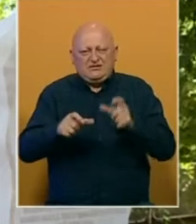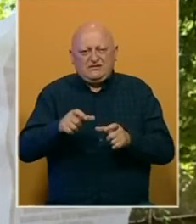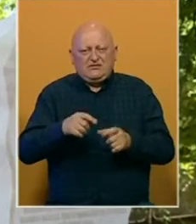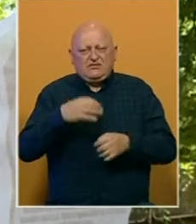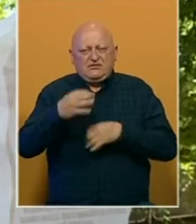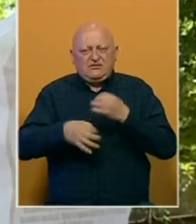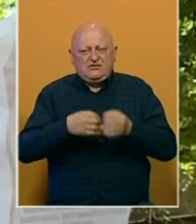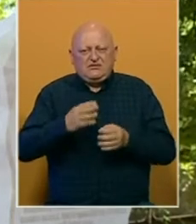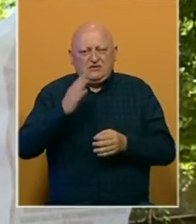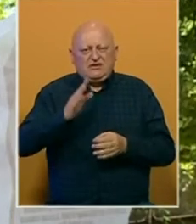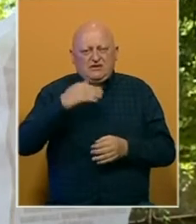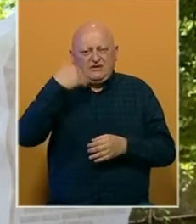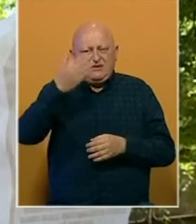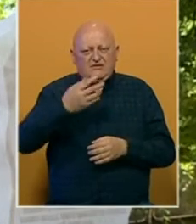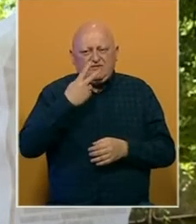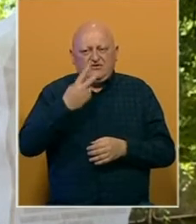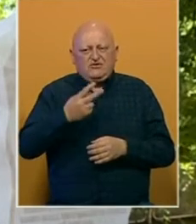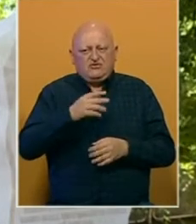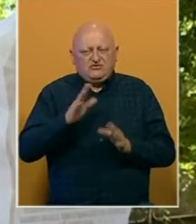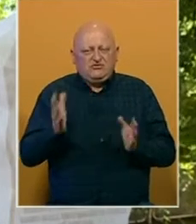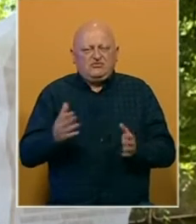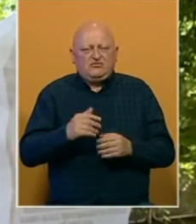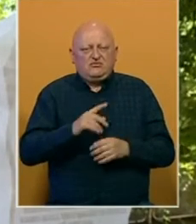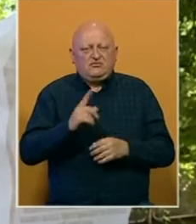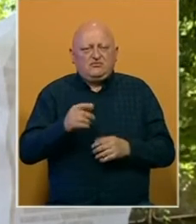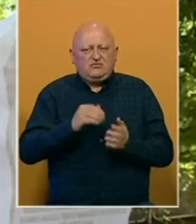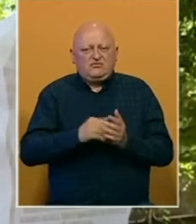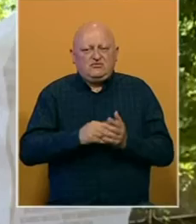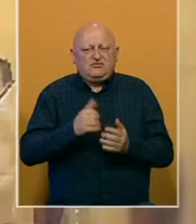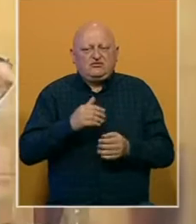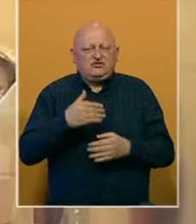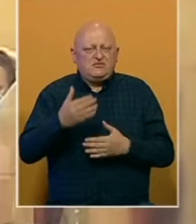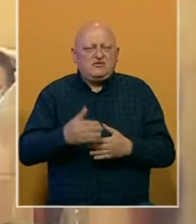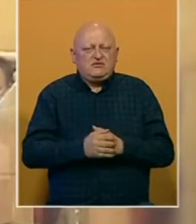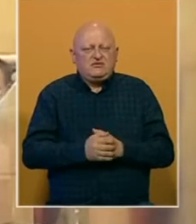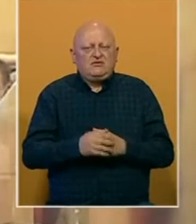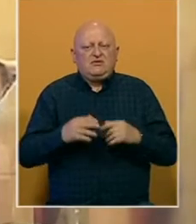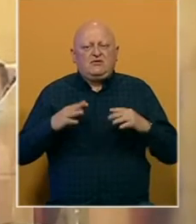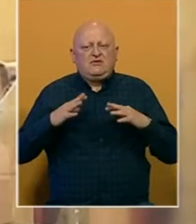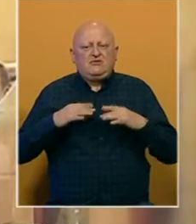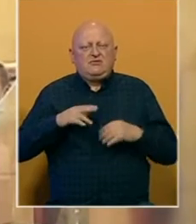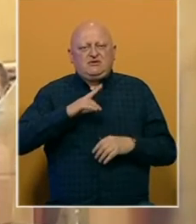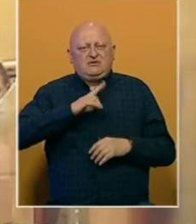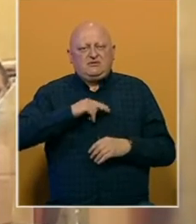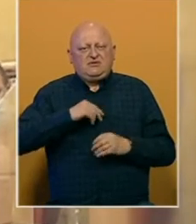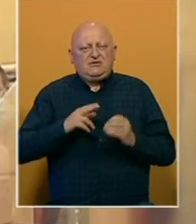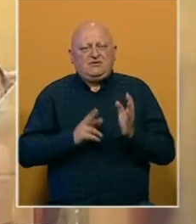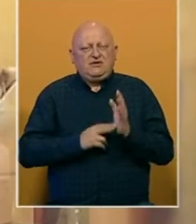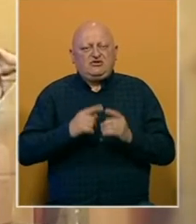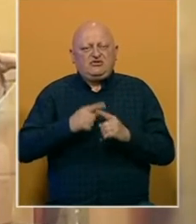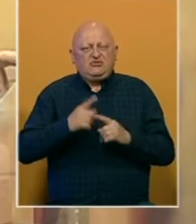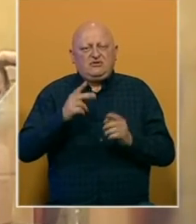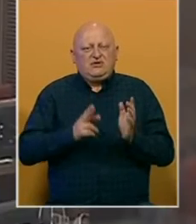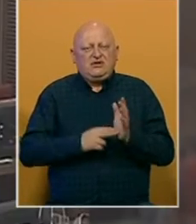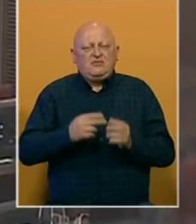istraga ujedno ide dalje. Pa vidjet ćemo, trebalo biti novi hapšinja. Za penzioni sanog policajca Neđada Hrvata